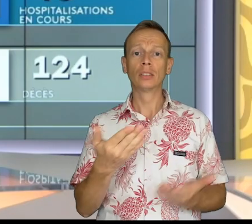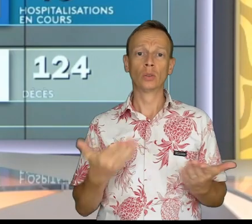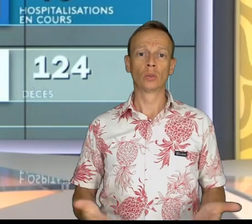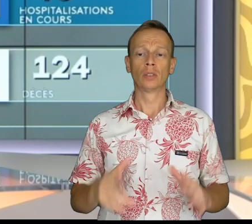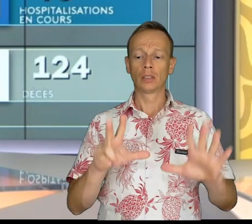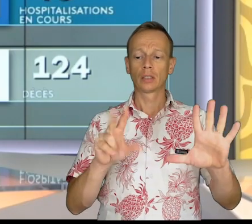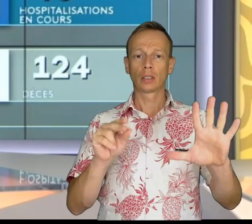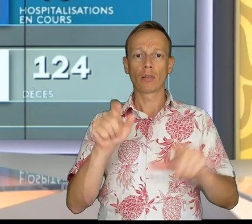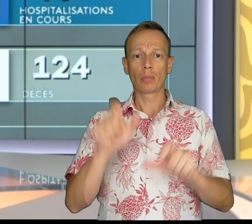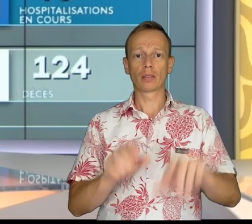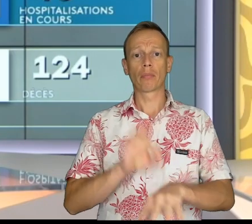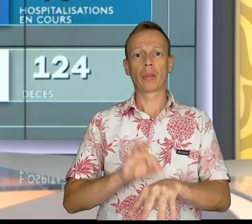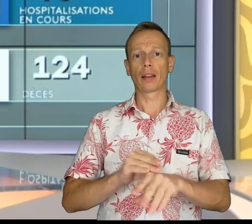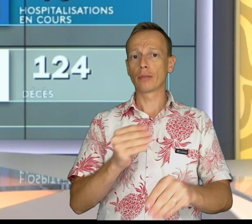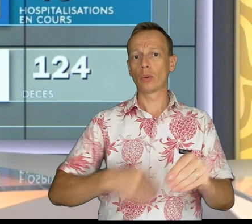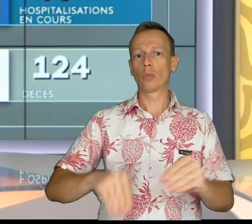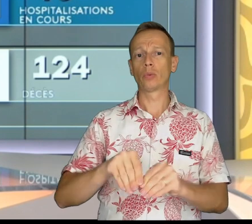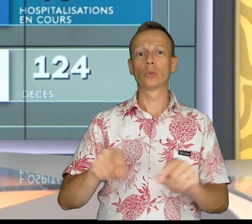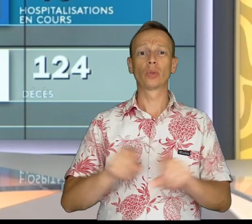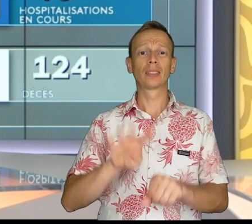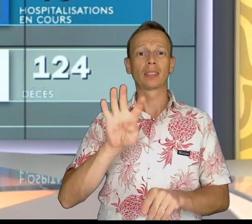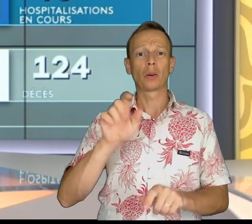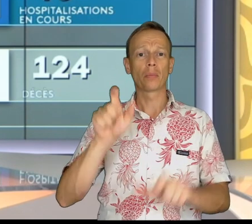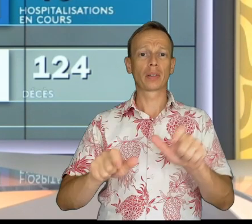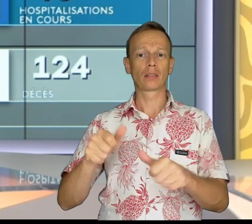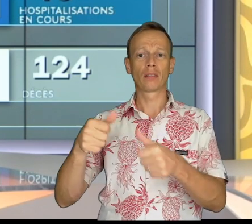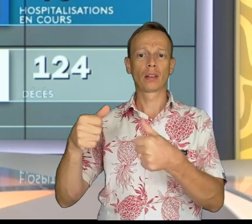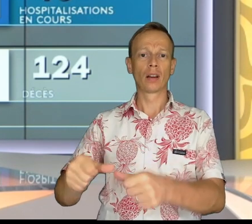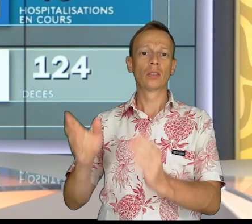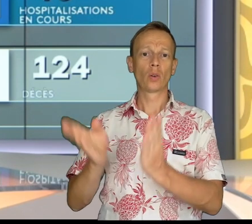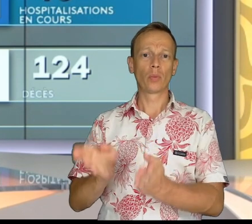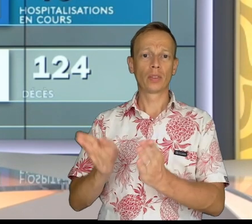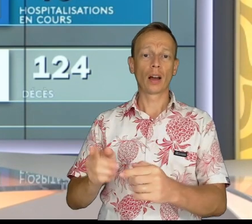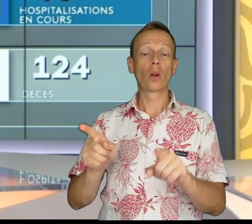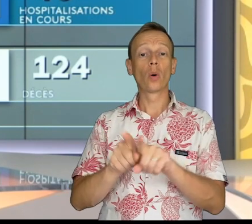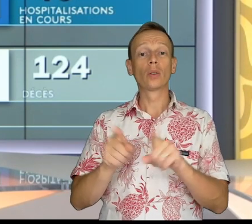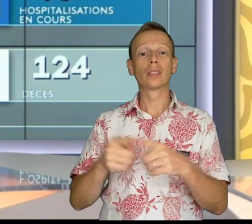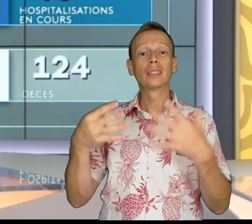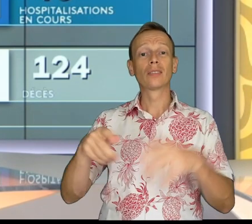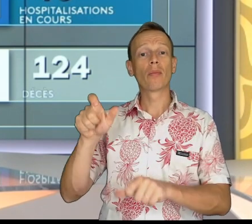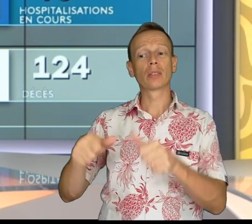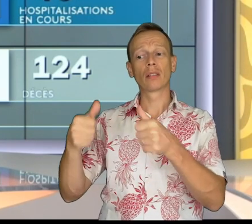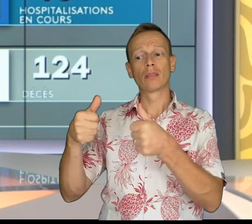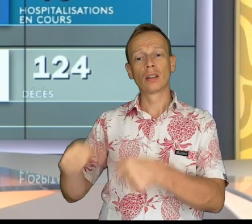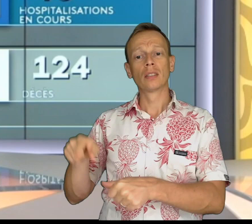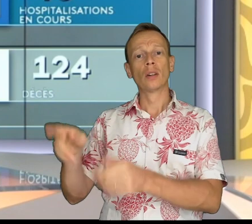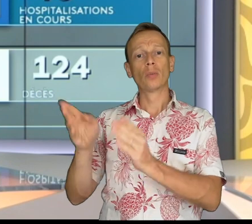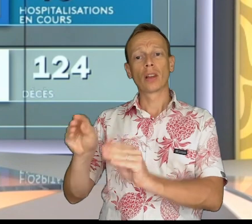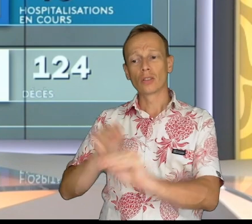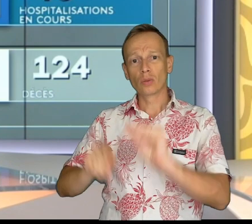80 cas supplémentaires. 40 hospitalisations sont en cours, dont 19 en réanimation et toujours